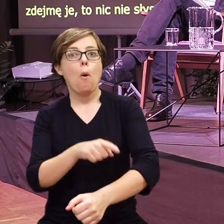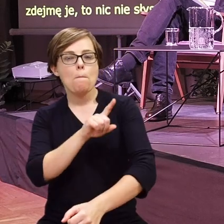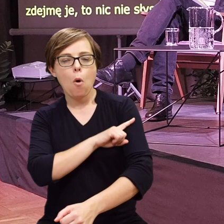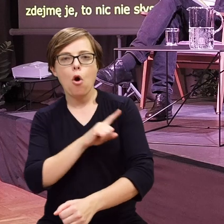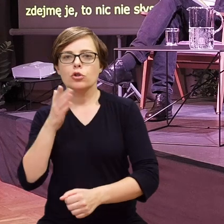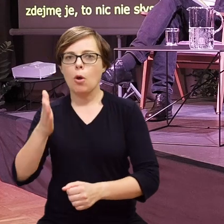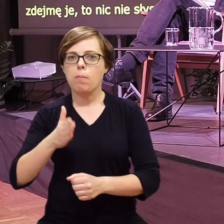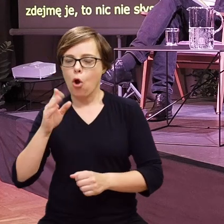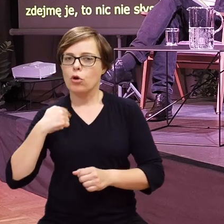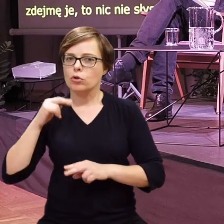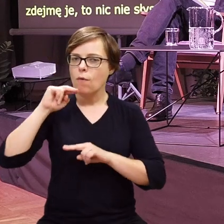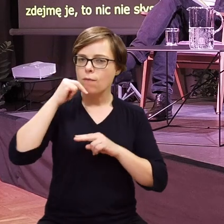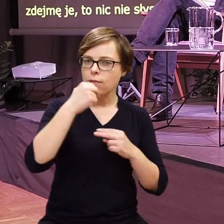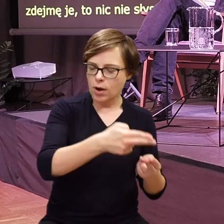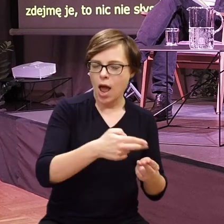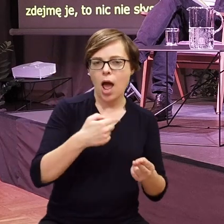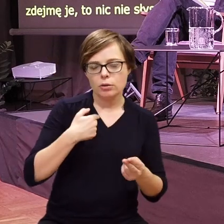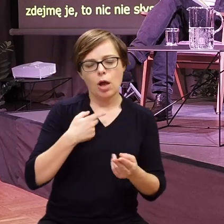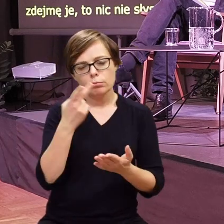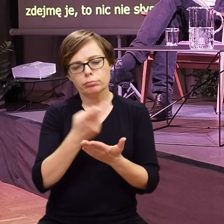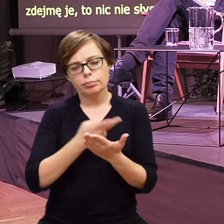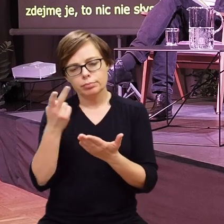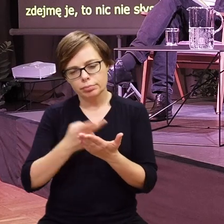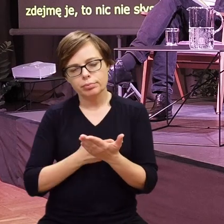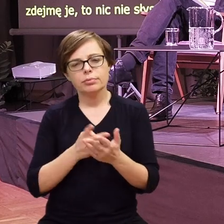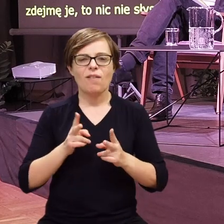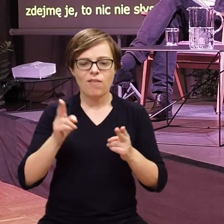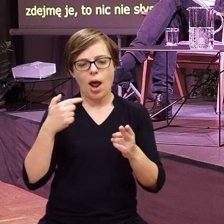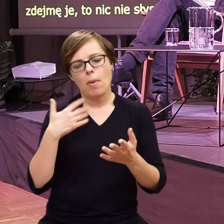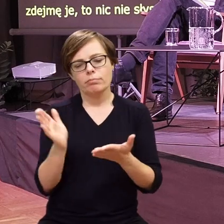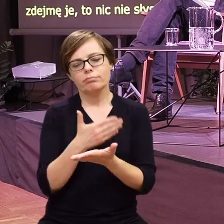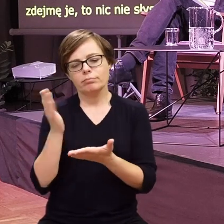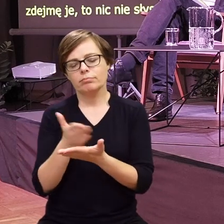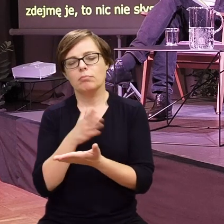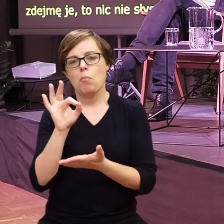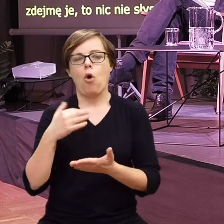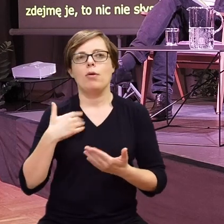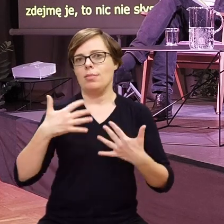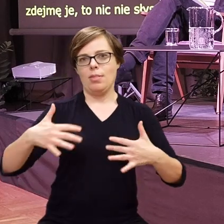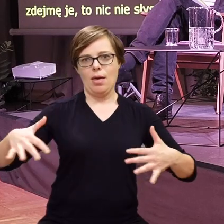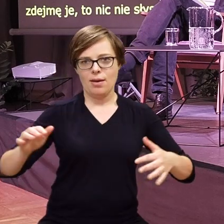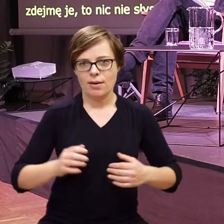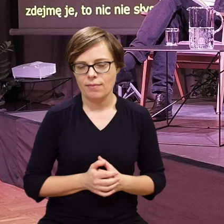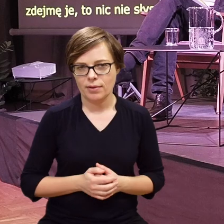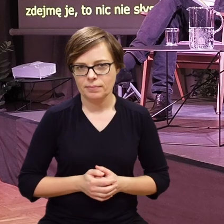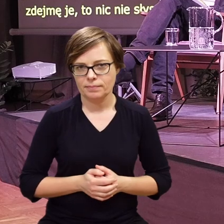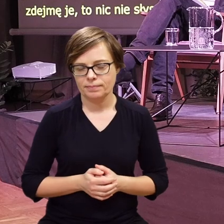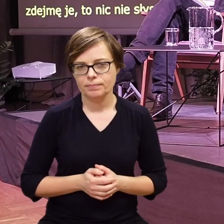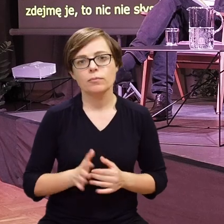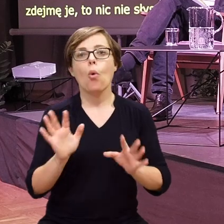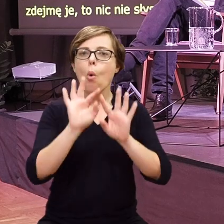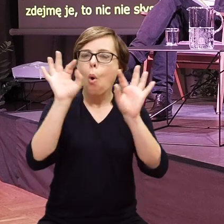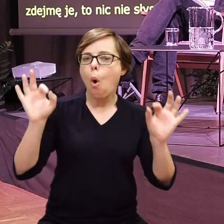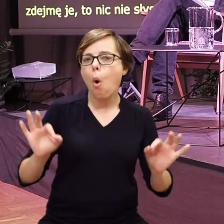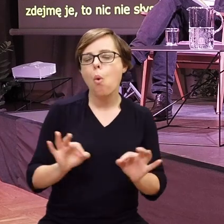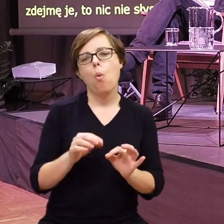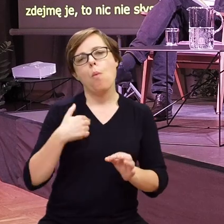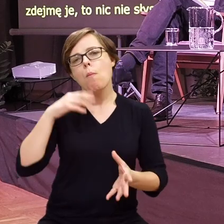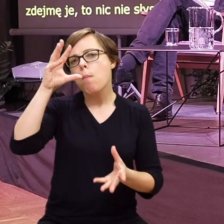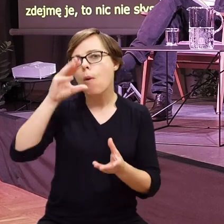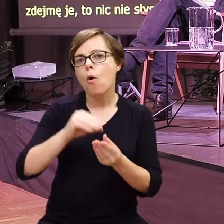stolicy Wielkopolski, czytałem, pomijając pewne fragmenty, by zaoszczędzić sobie nerwy. Ogólnie